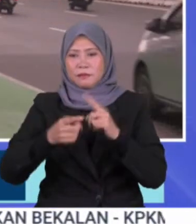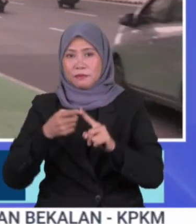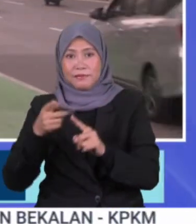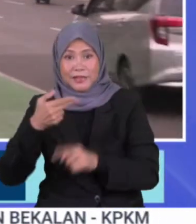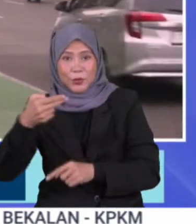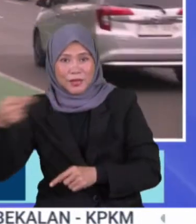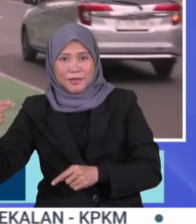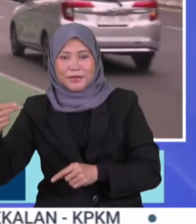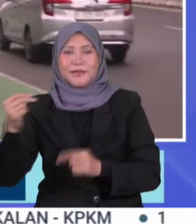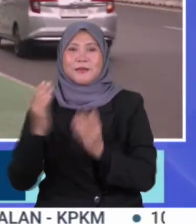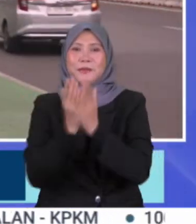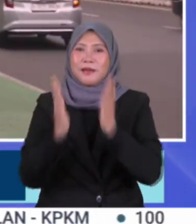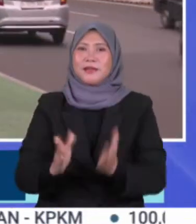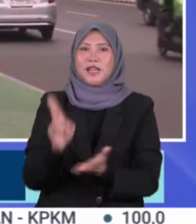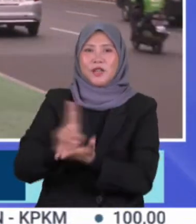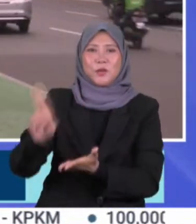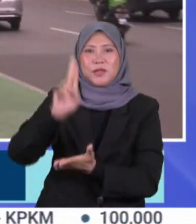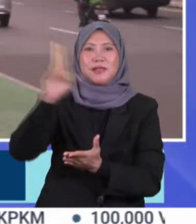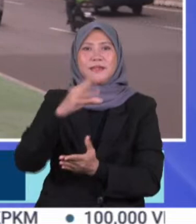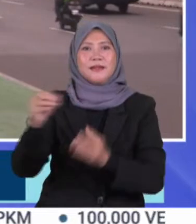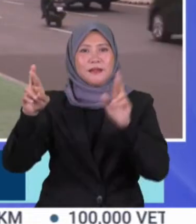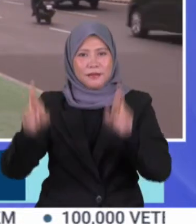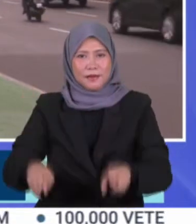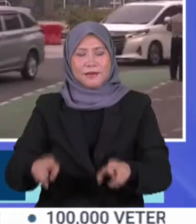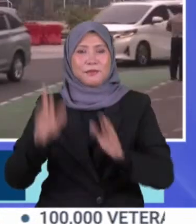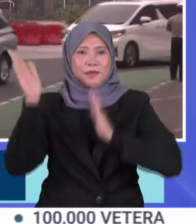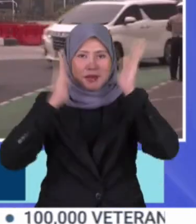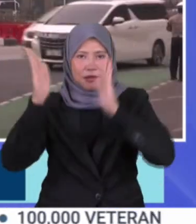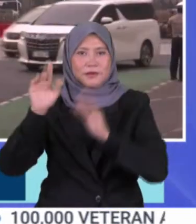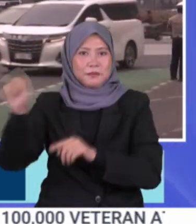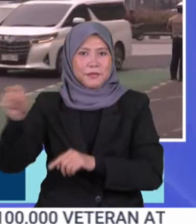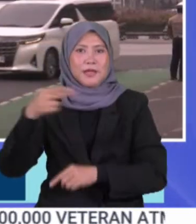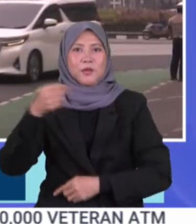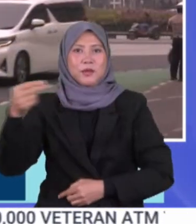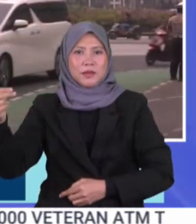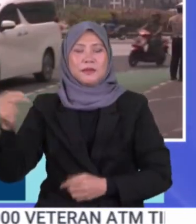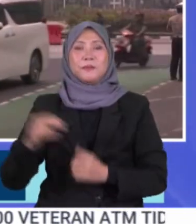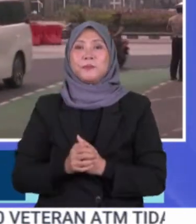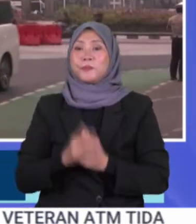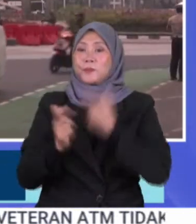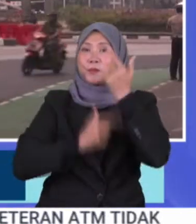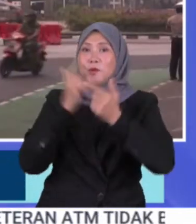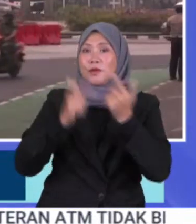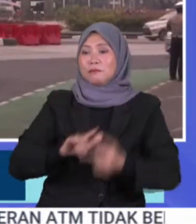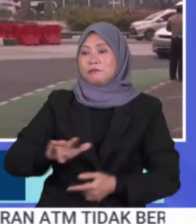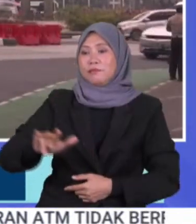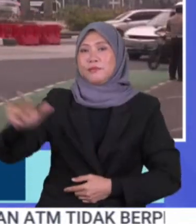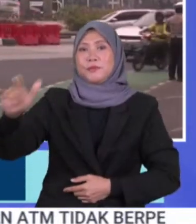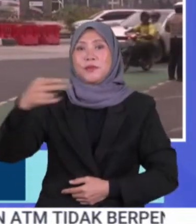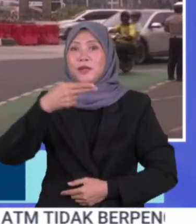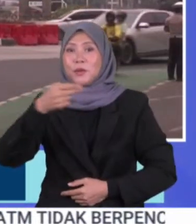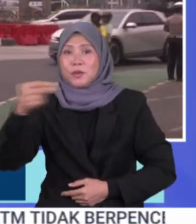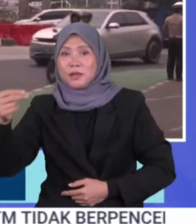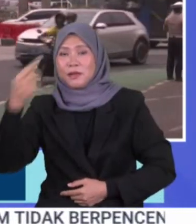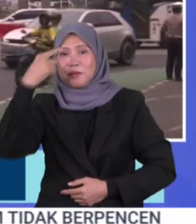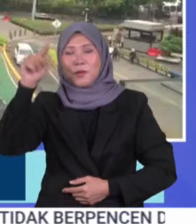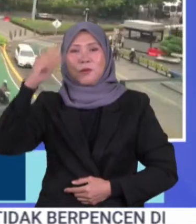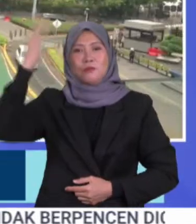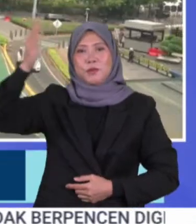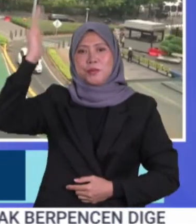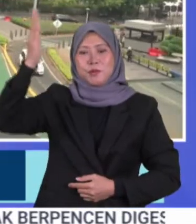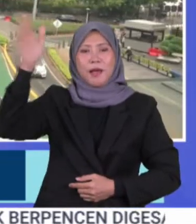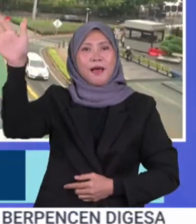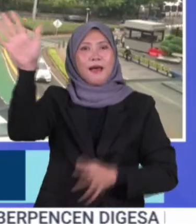selain mahasiswa dan rakyat Malaysia di sana Temu Anwar diadakan dalam rangka lawatan Perdana Menteri ke Indonesia bagi menghadiri Sidang